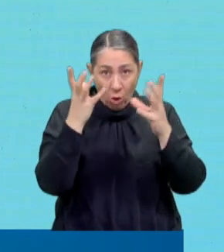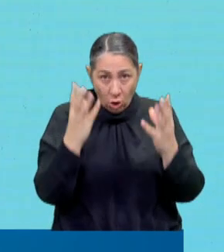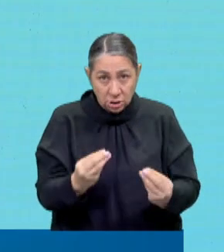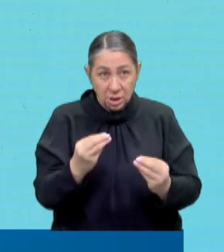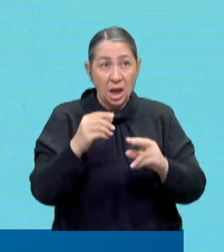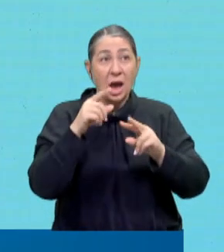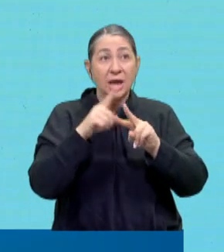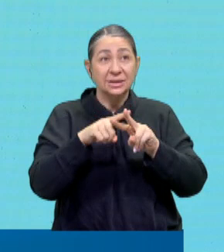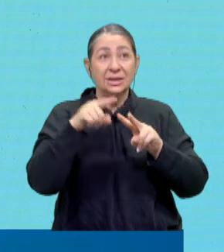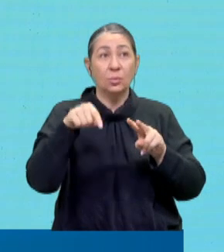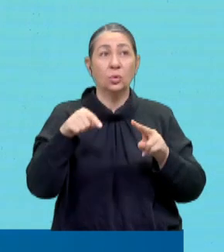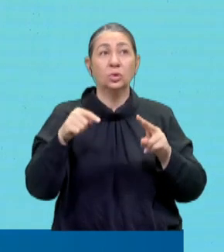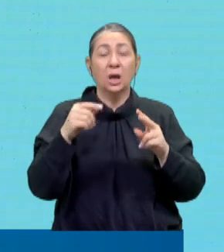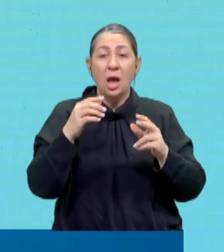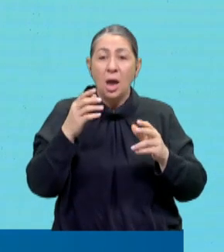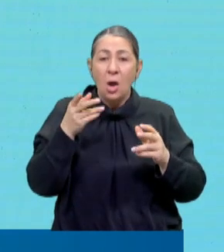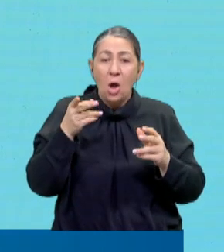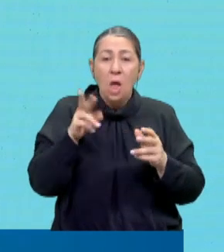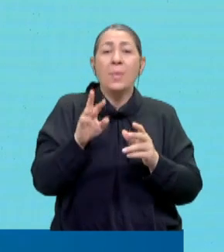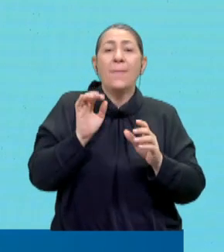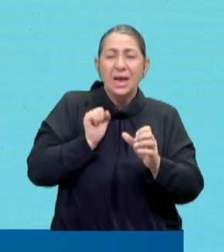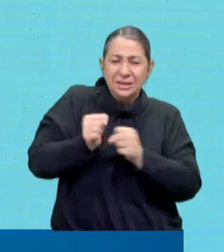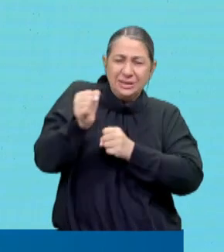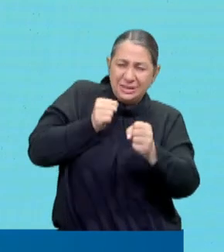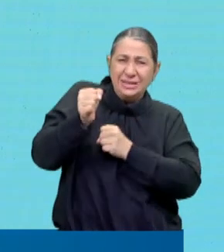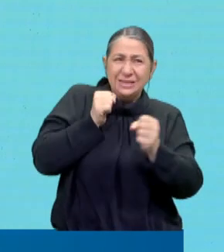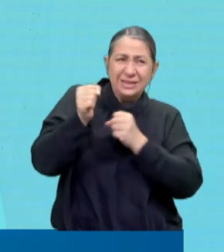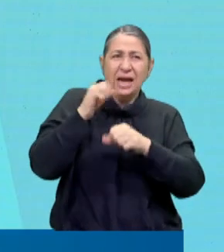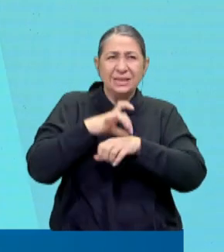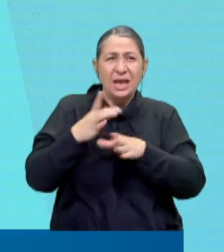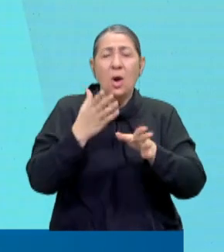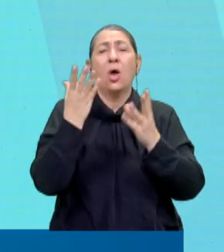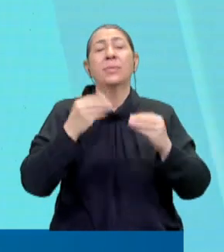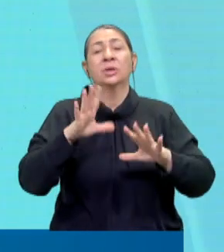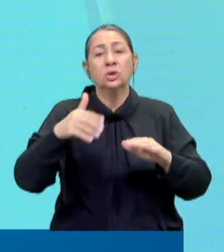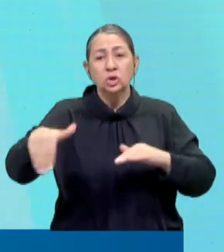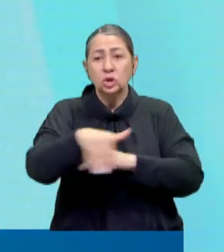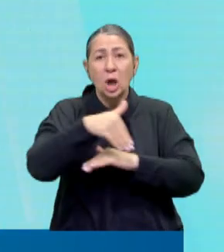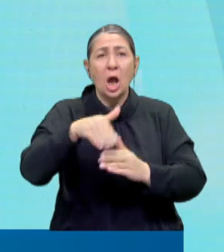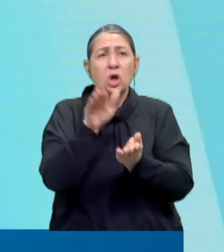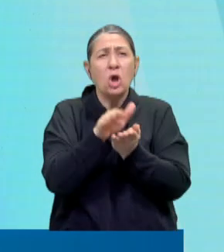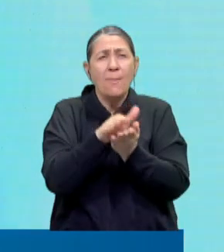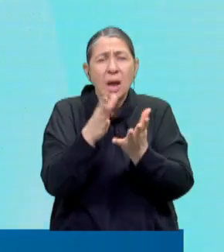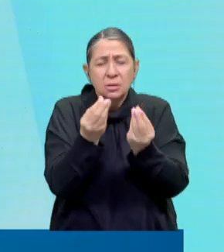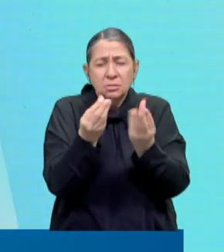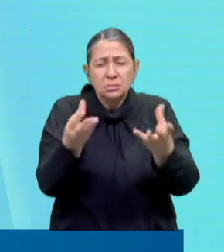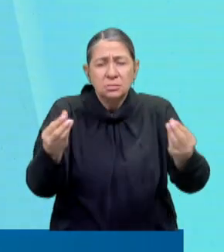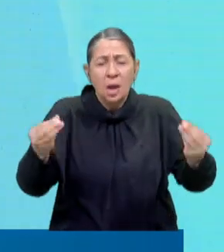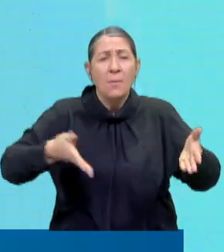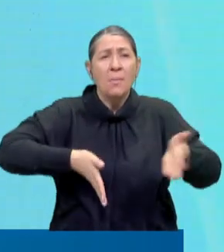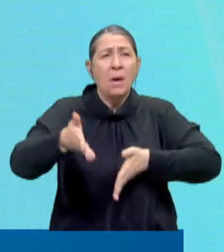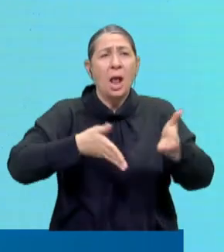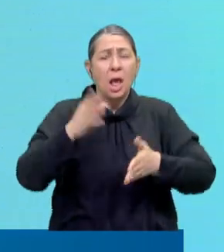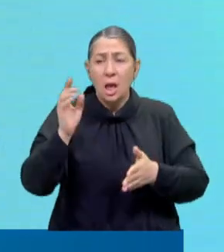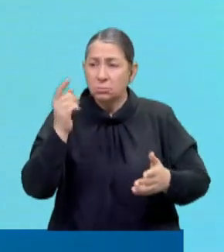Asiye bugün hayatta kalma savaşı vermiyor olacaktı. Sokaklar başıboş köpeklerle dolu. Mahalle yönetimler hem